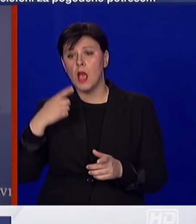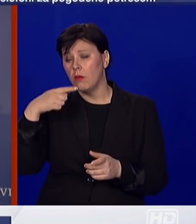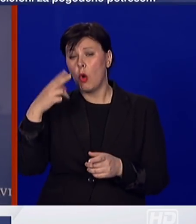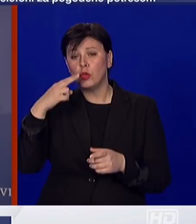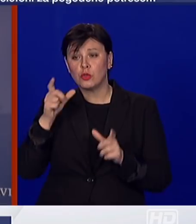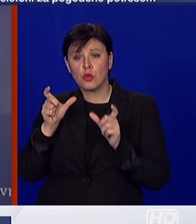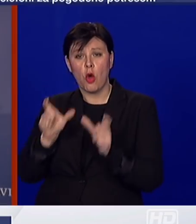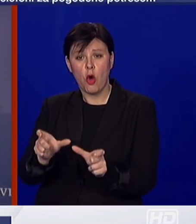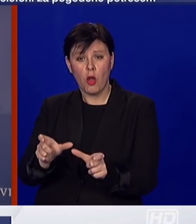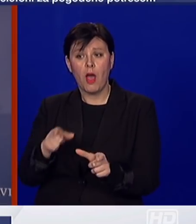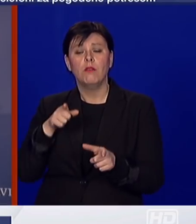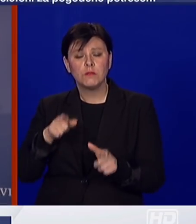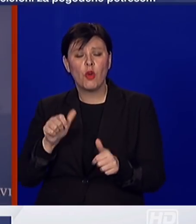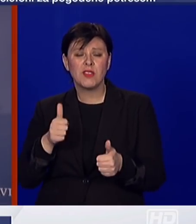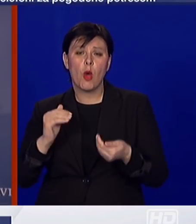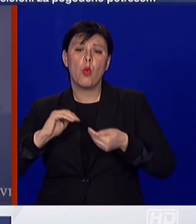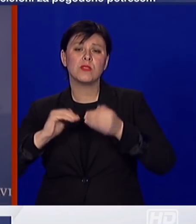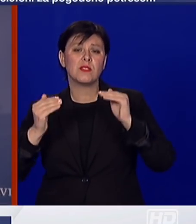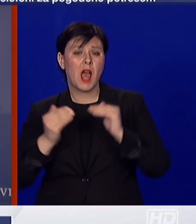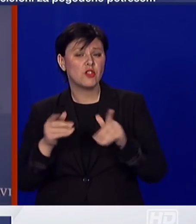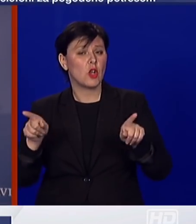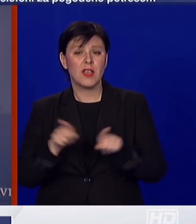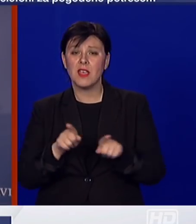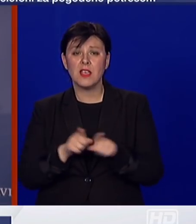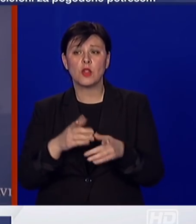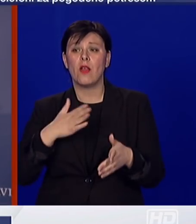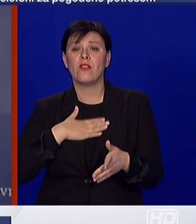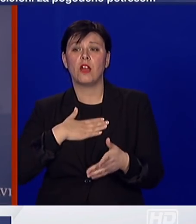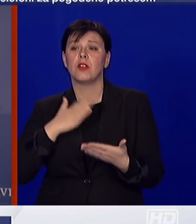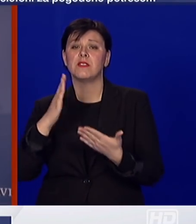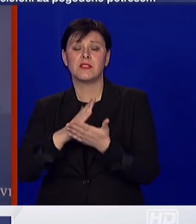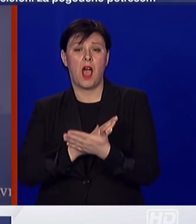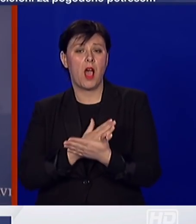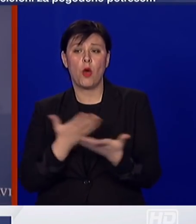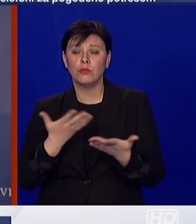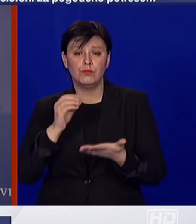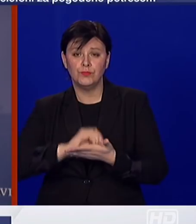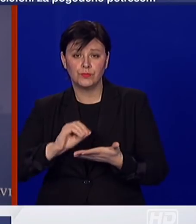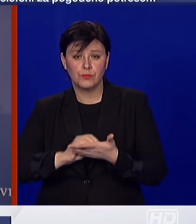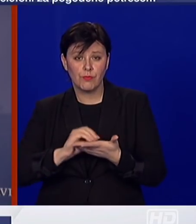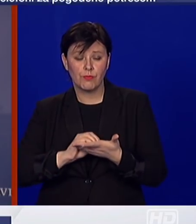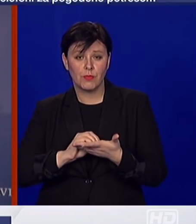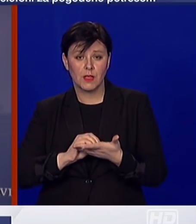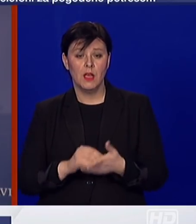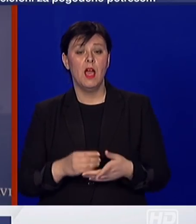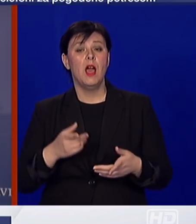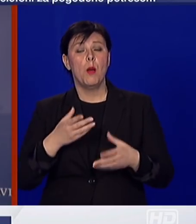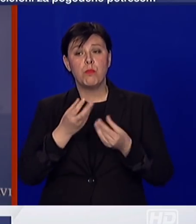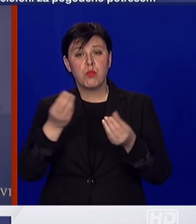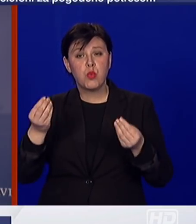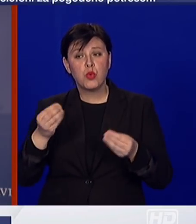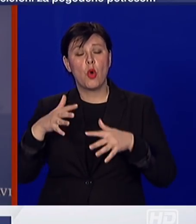kontrola je u skladu sa našim zakonodavnim okvirom i sa činjenicom da se velika